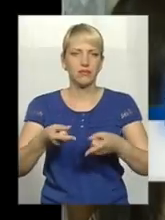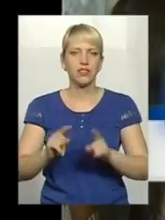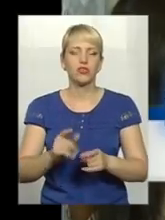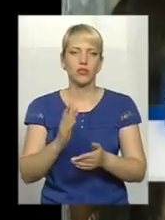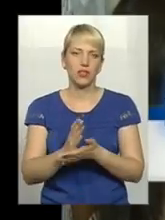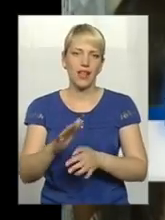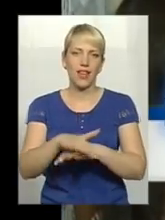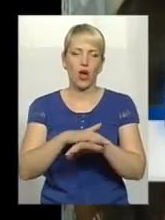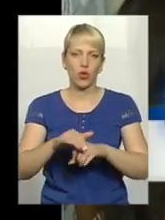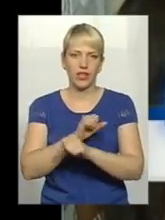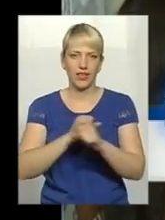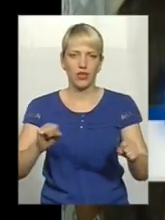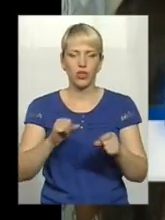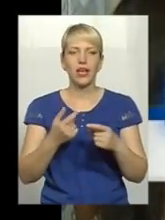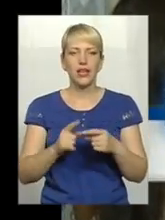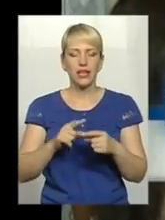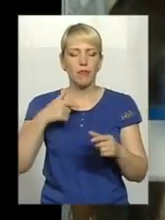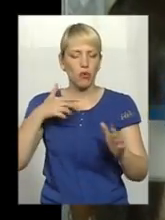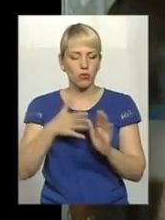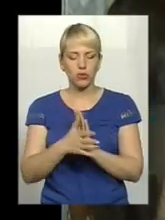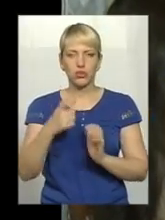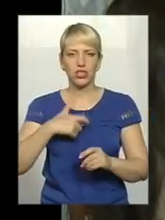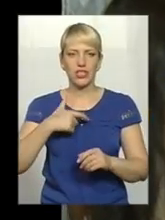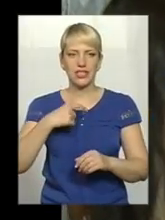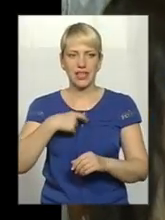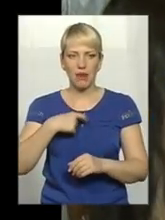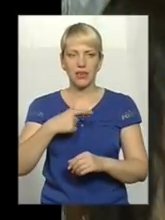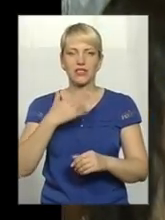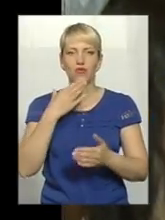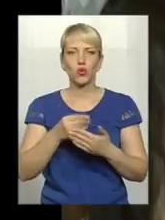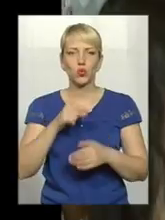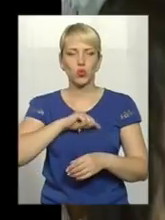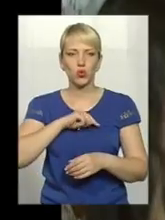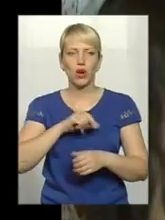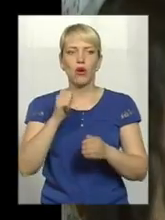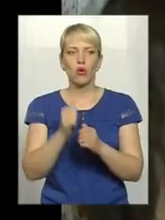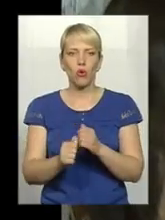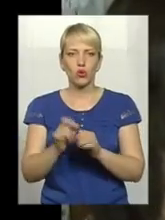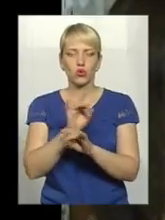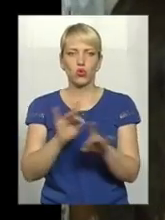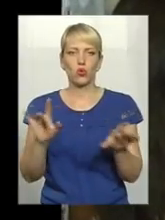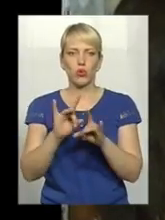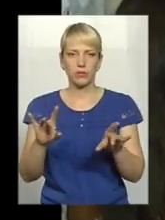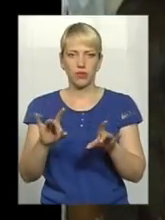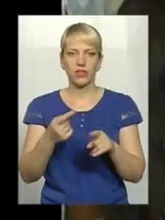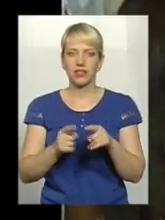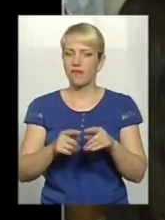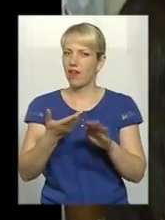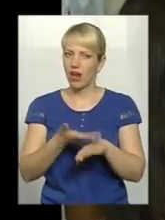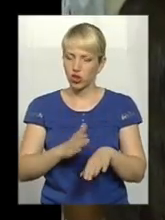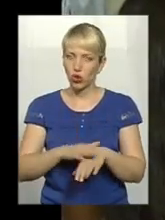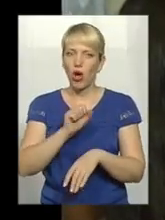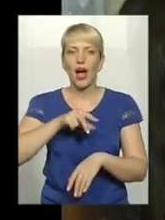І пропустити через себе, через свою душу кожну розповідь, це важко.